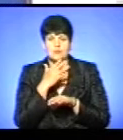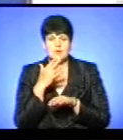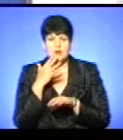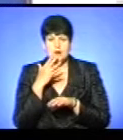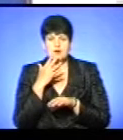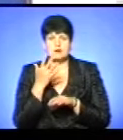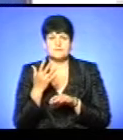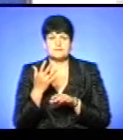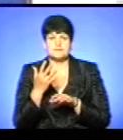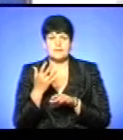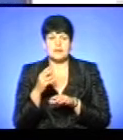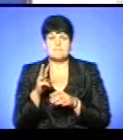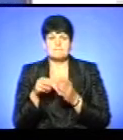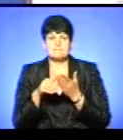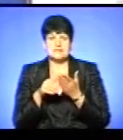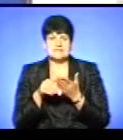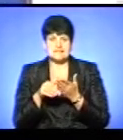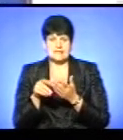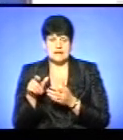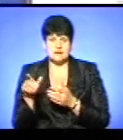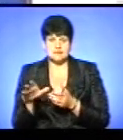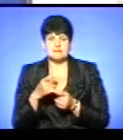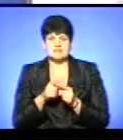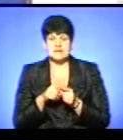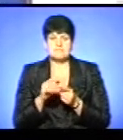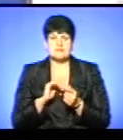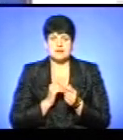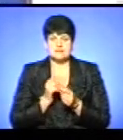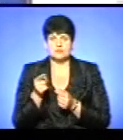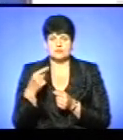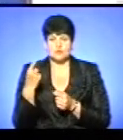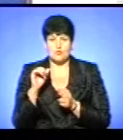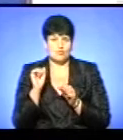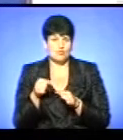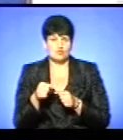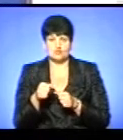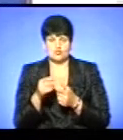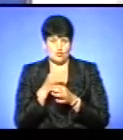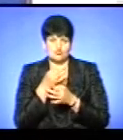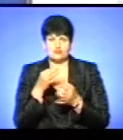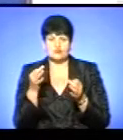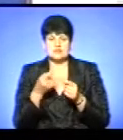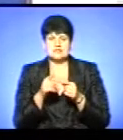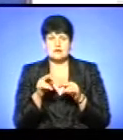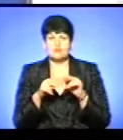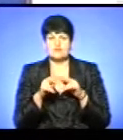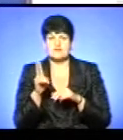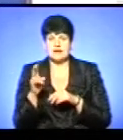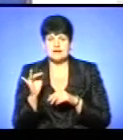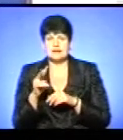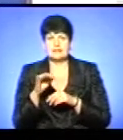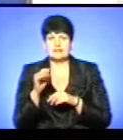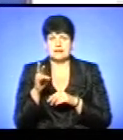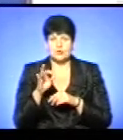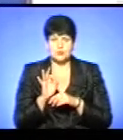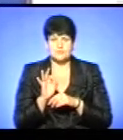мацінатів, нам допомагали. Це підприємці Тернопільщини, я можу їх озвучити, це будівельники, це Лила,